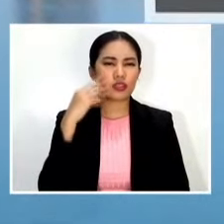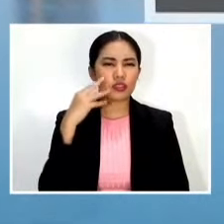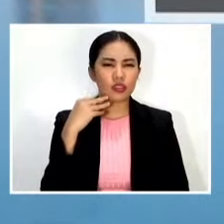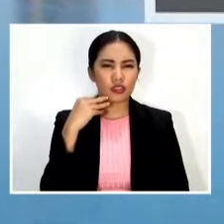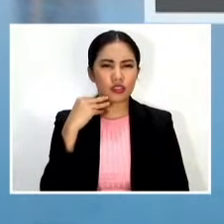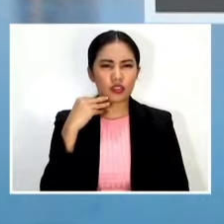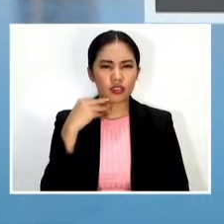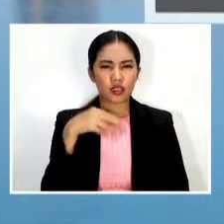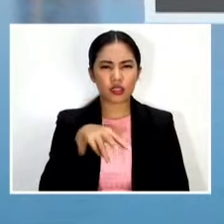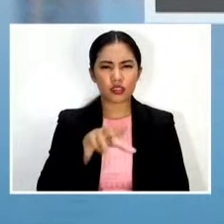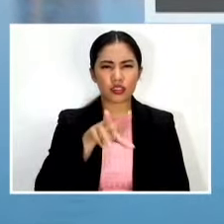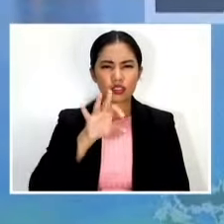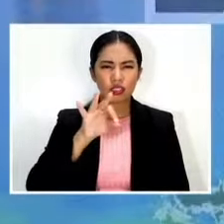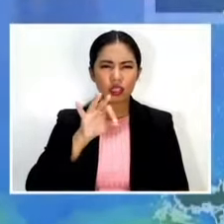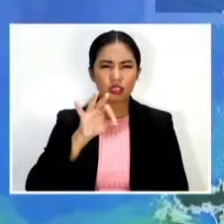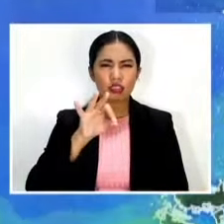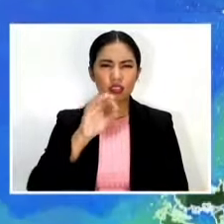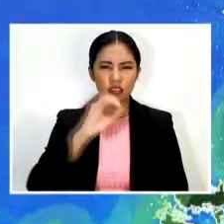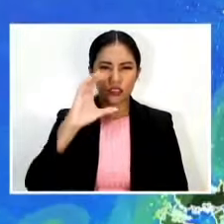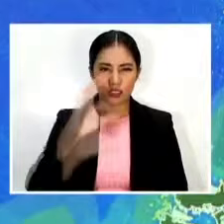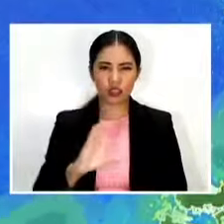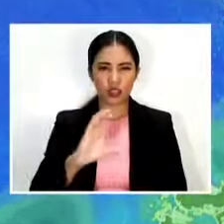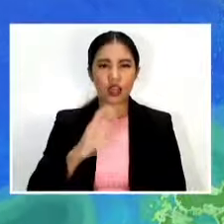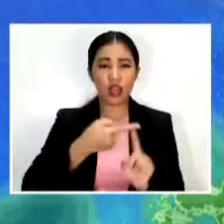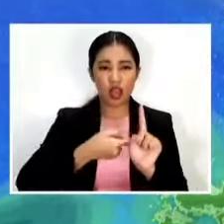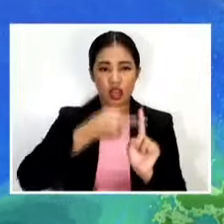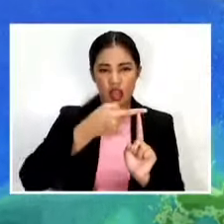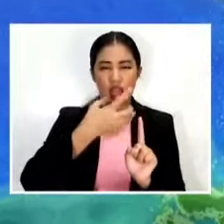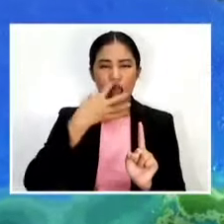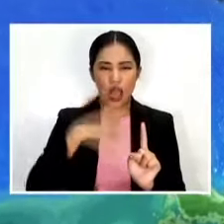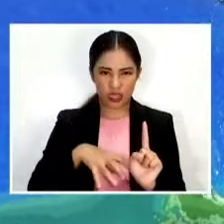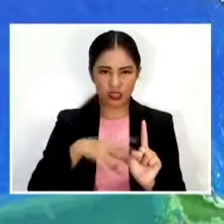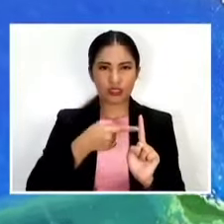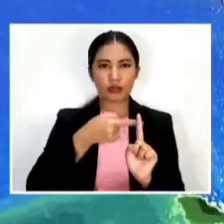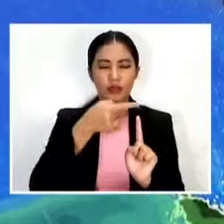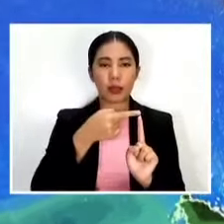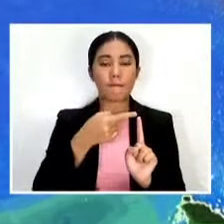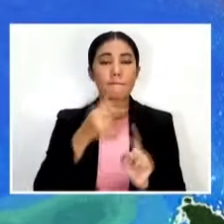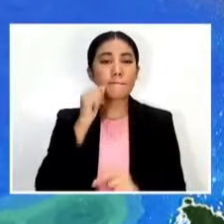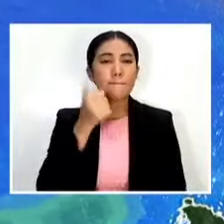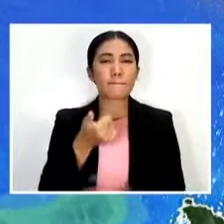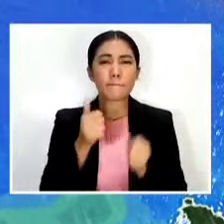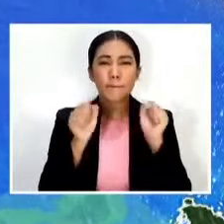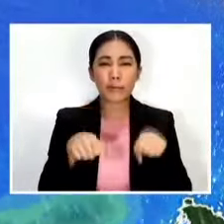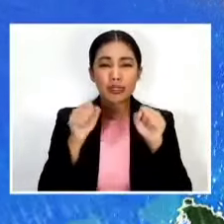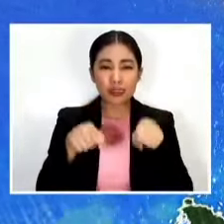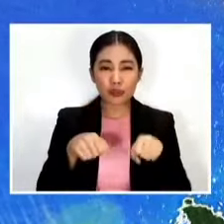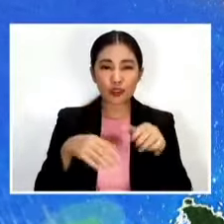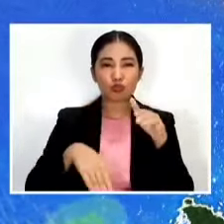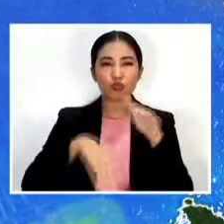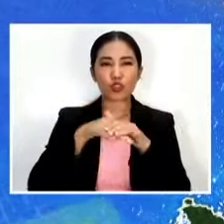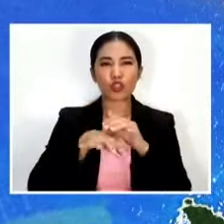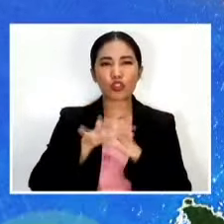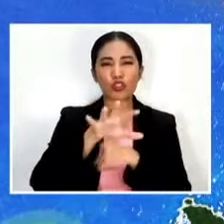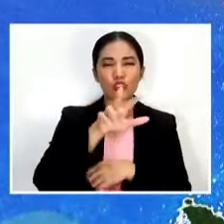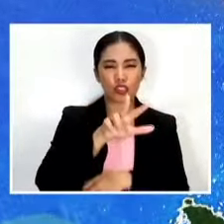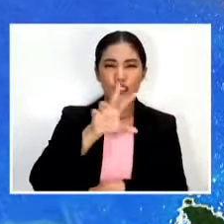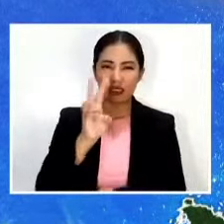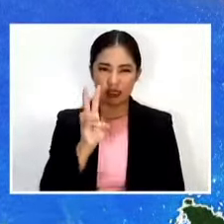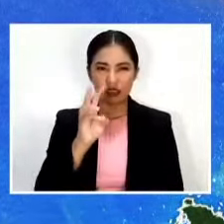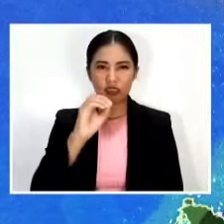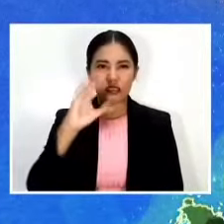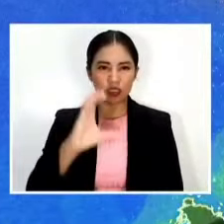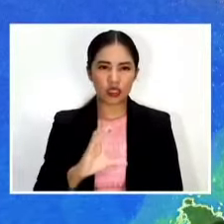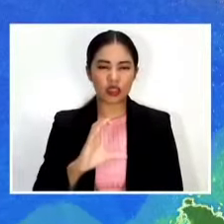39 degrees Celsius Bukas posibleng na naman pumalo sa 36 degrees Celsius ang temperatura sa Metro Manila Pinakamainit naman sa Tuguegaraw